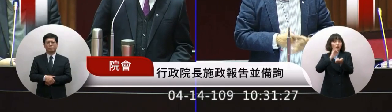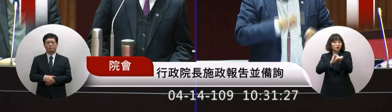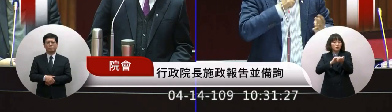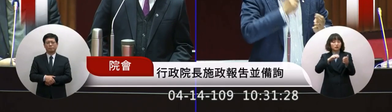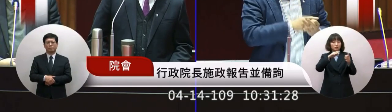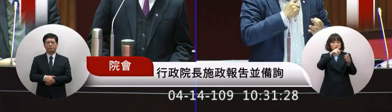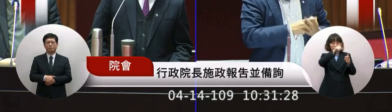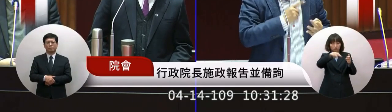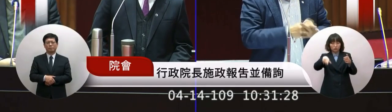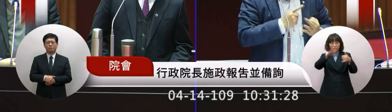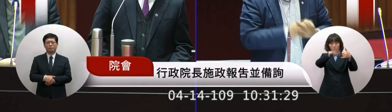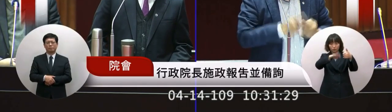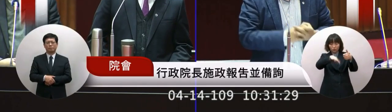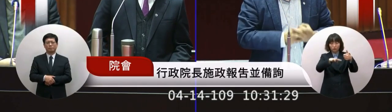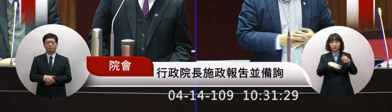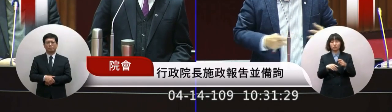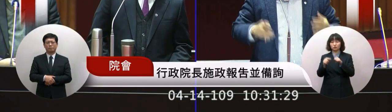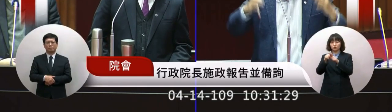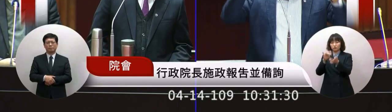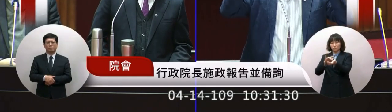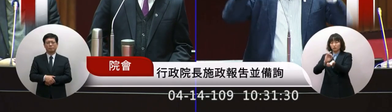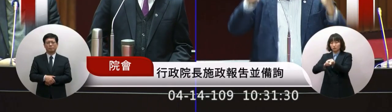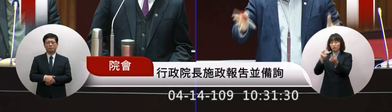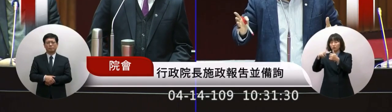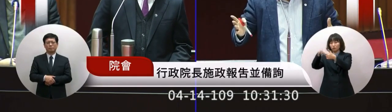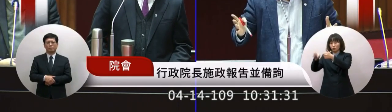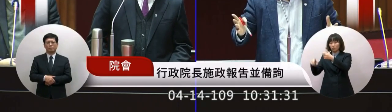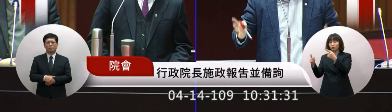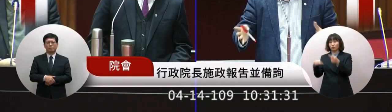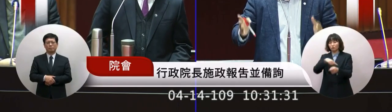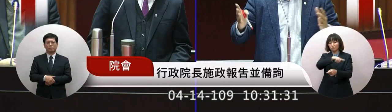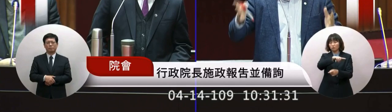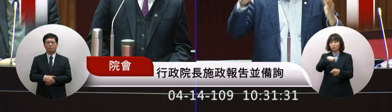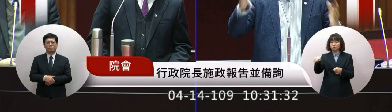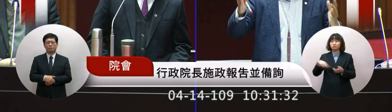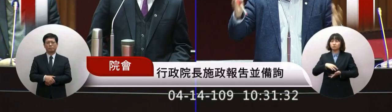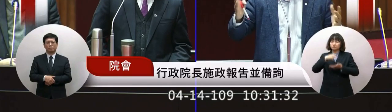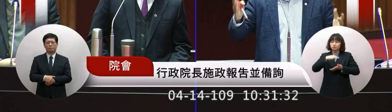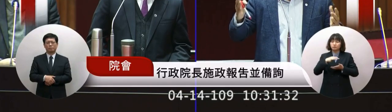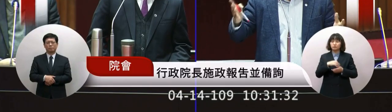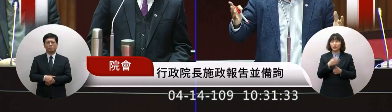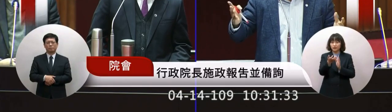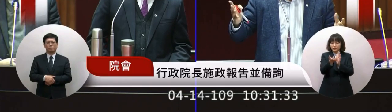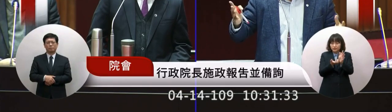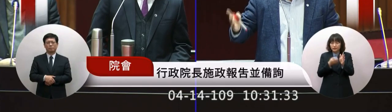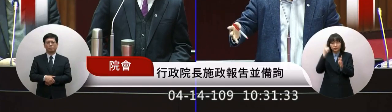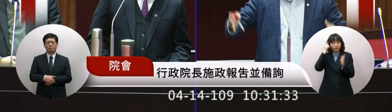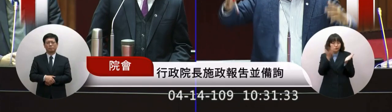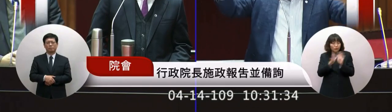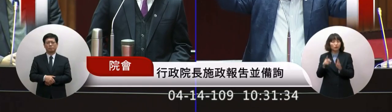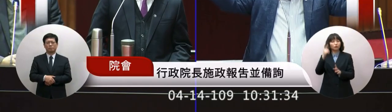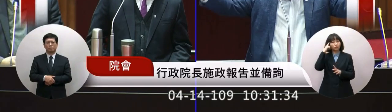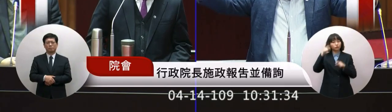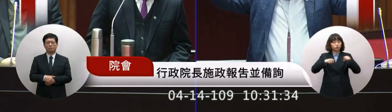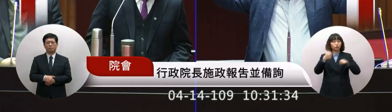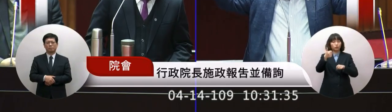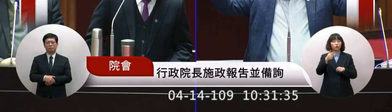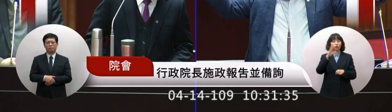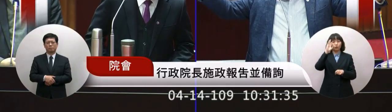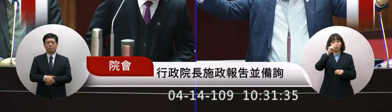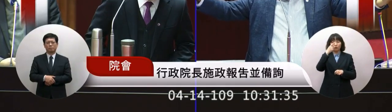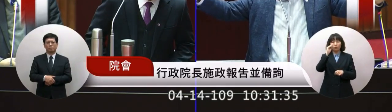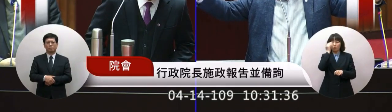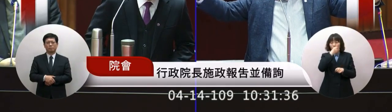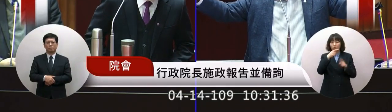受訓中醫師也受訓都很擔心啦我覺得這個超前部署非常好他怕煩惱萬一